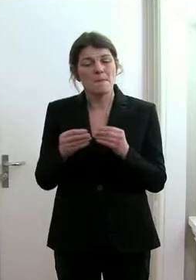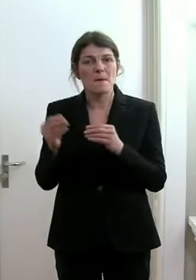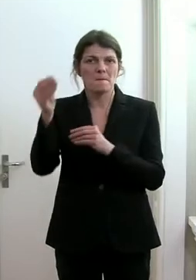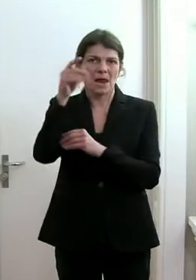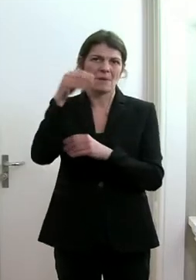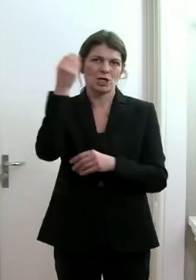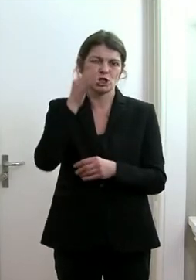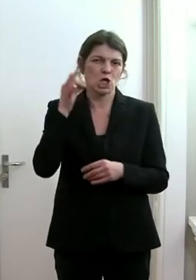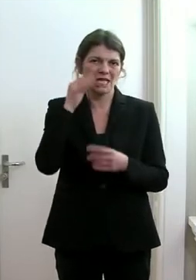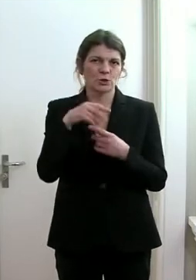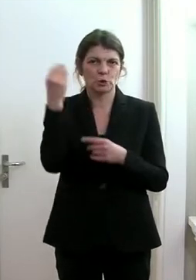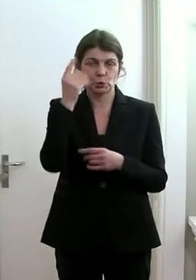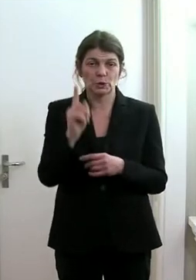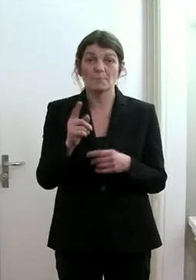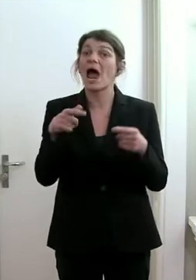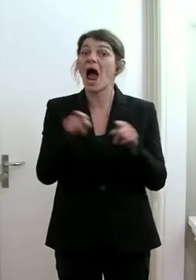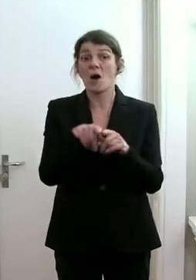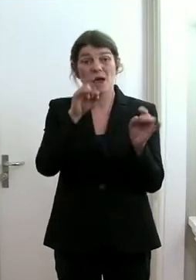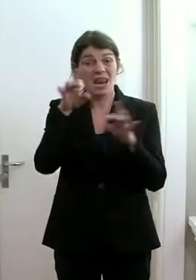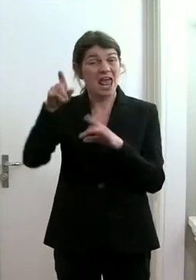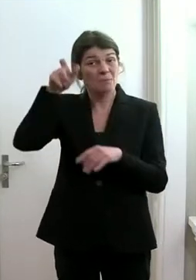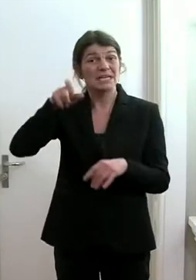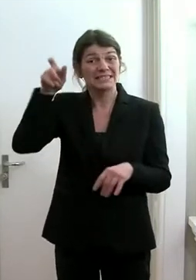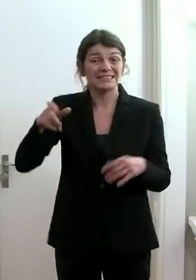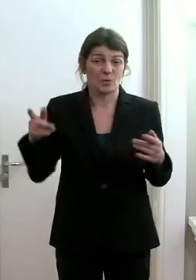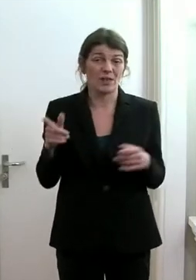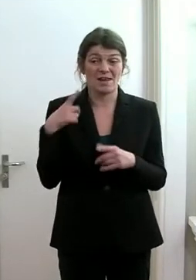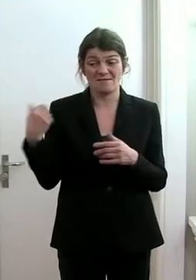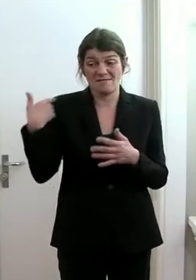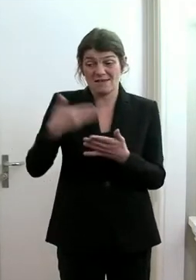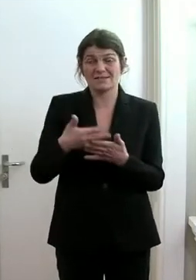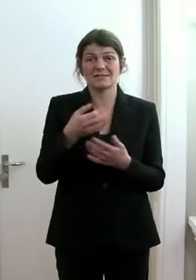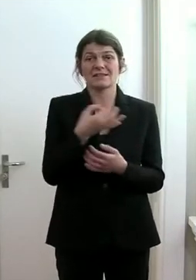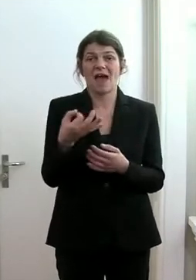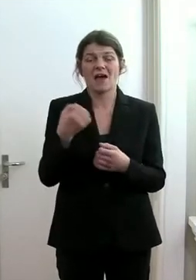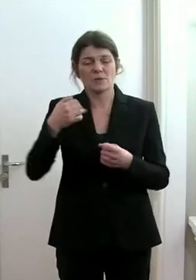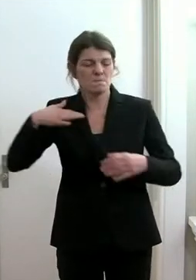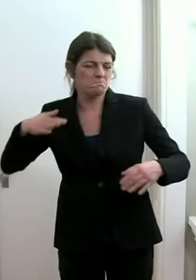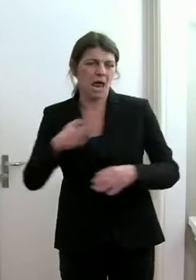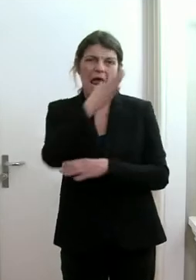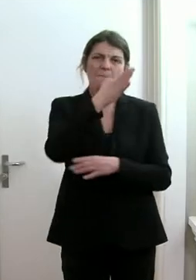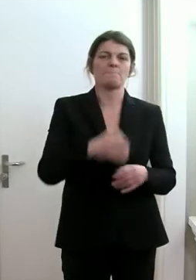Schülerinnen und Schülern, aber auch bei den Lehrpersonen leider in den letzten Tagen exponentiell.